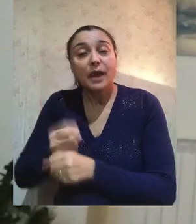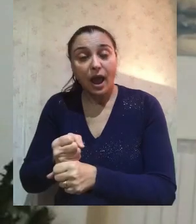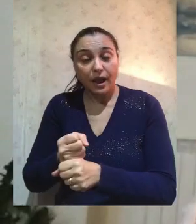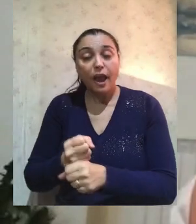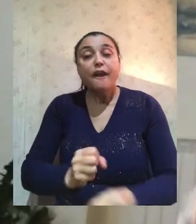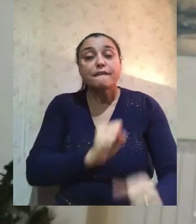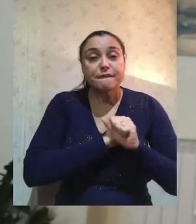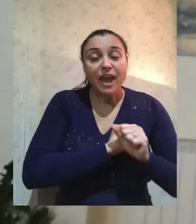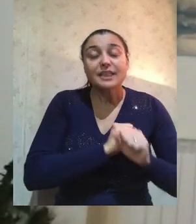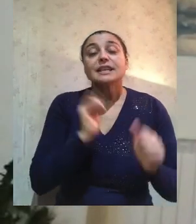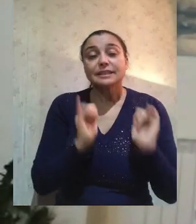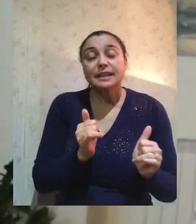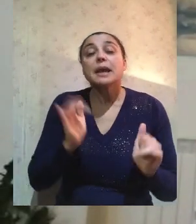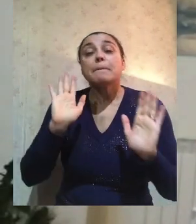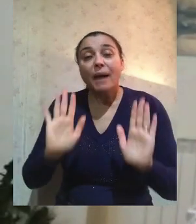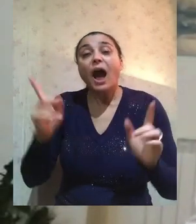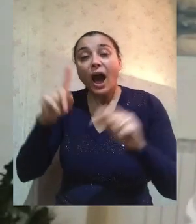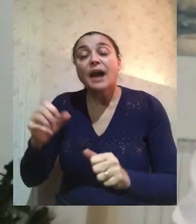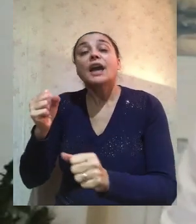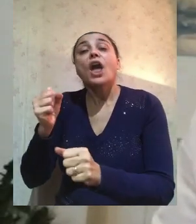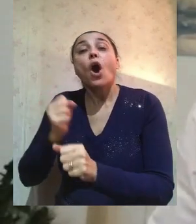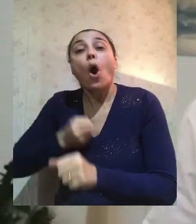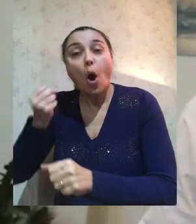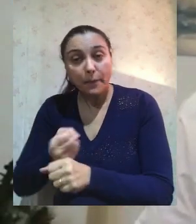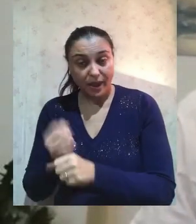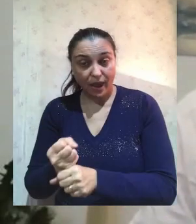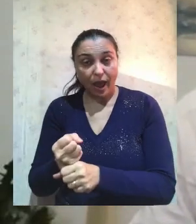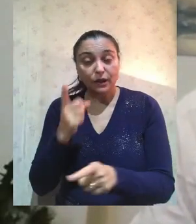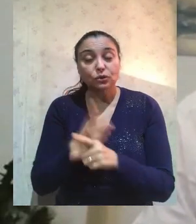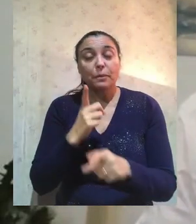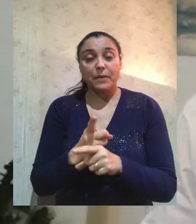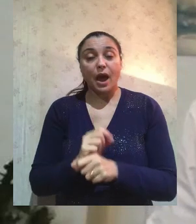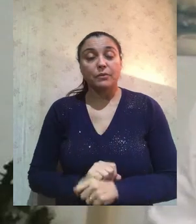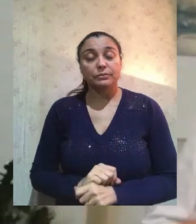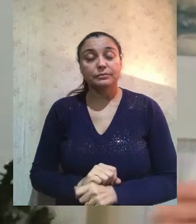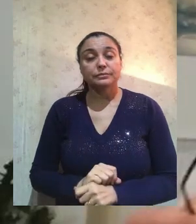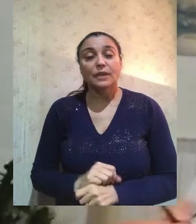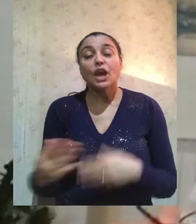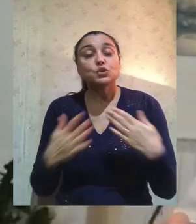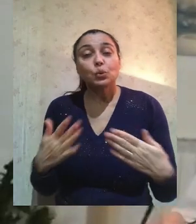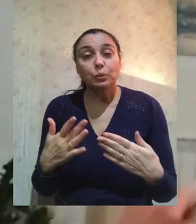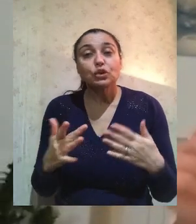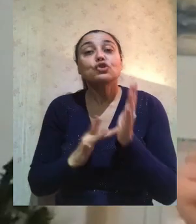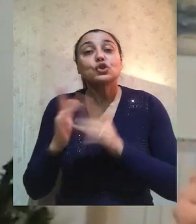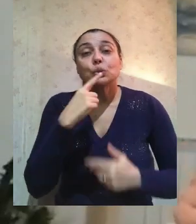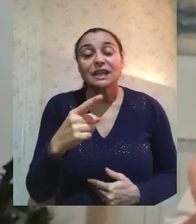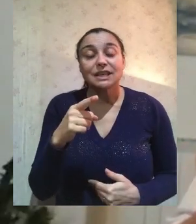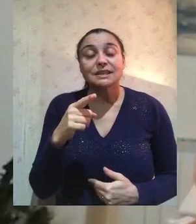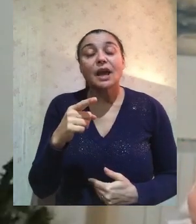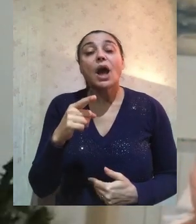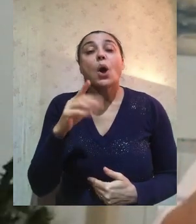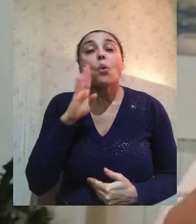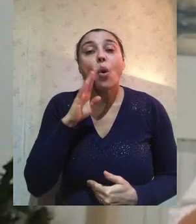senza le opere è morta, dice la parola in Giacomo e subito disse a quell'uomo uomo